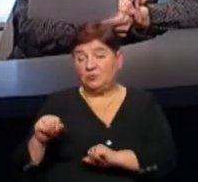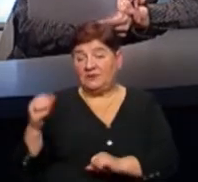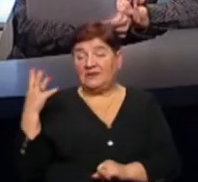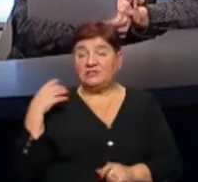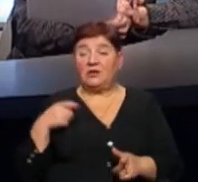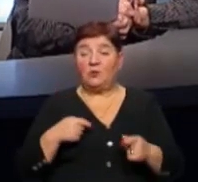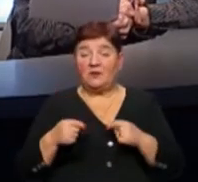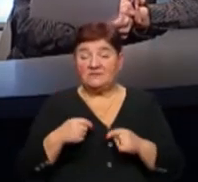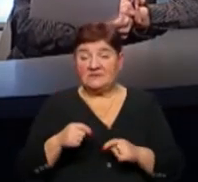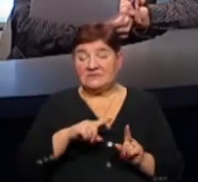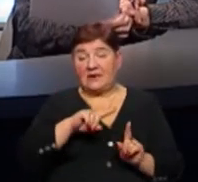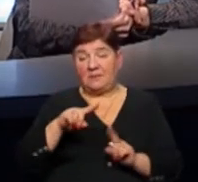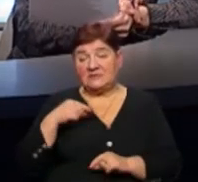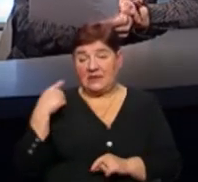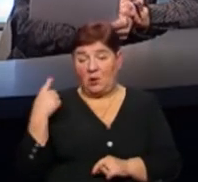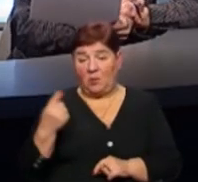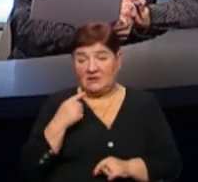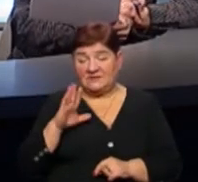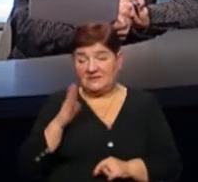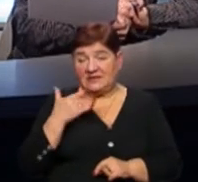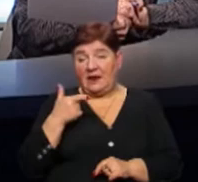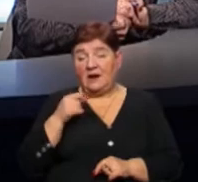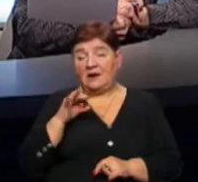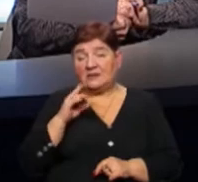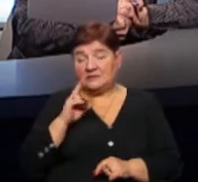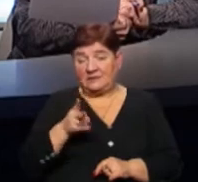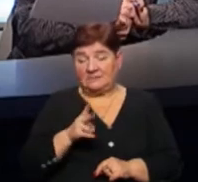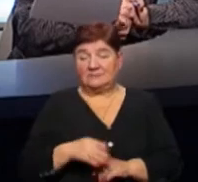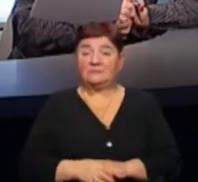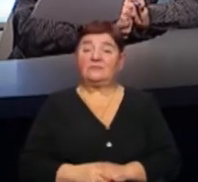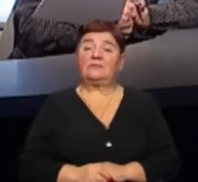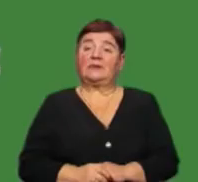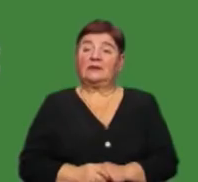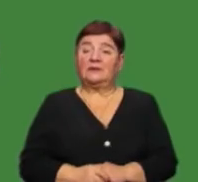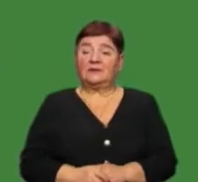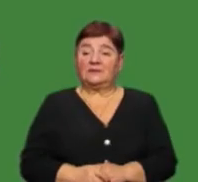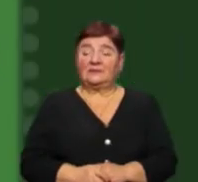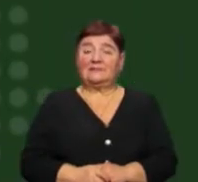начальника управління Держпраці в Закарпатській області Василь Грицик. Давайте послухаємо його коментар.